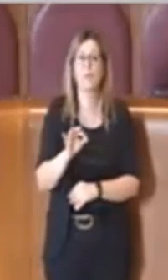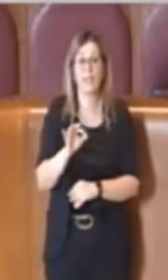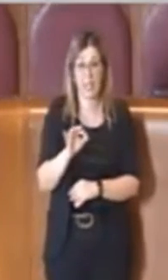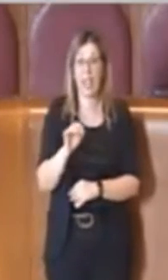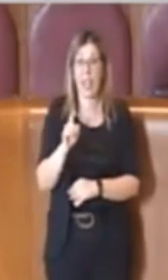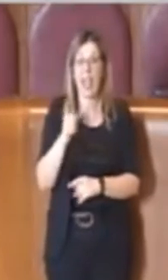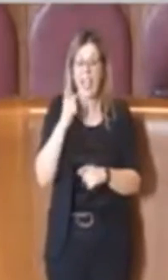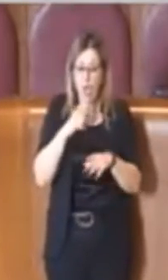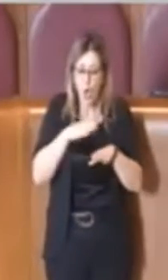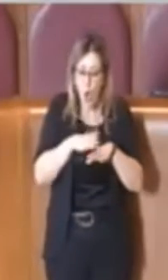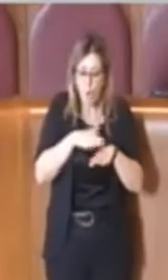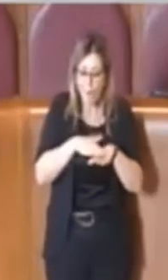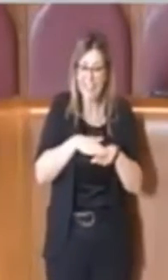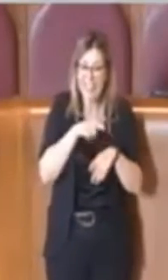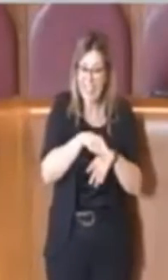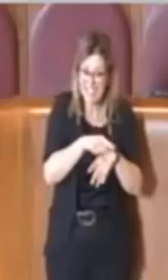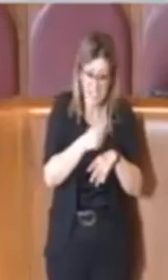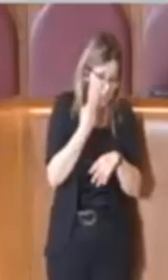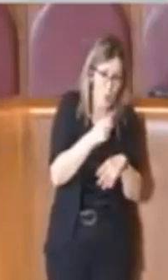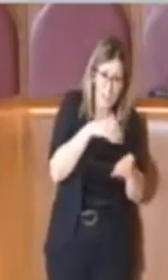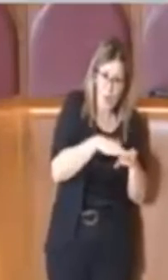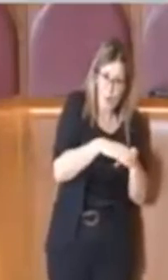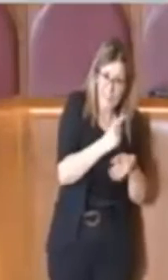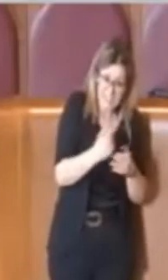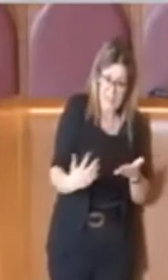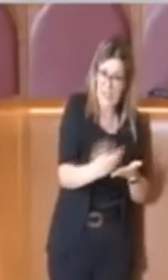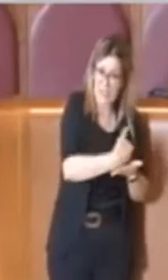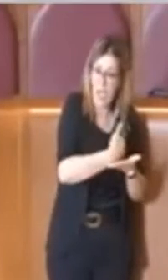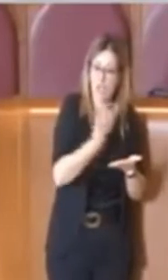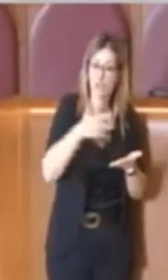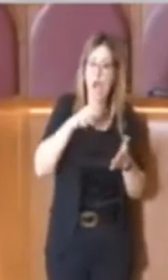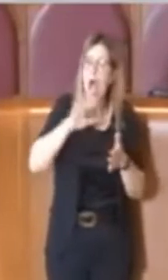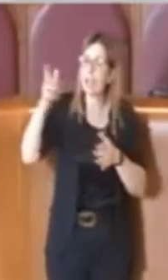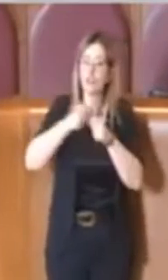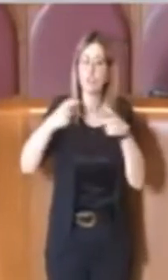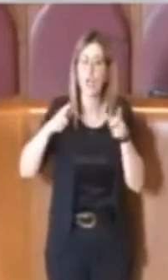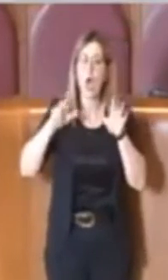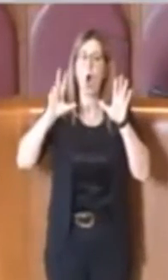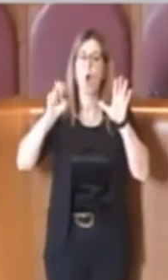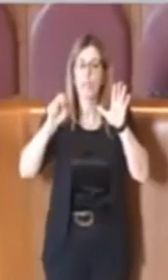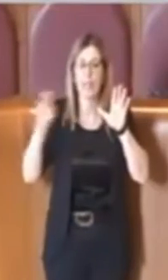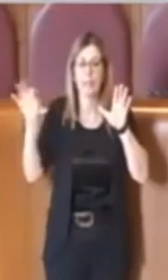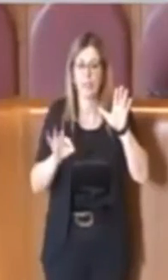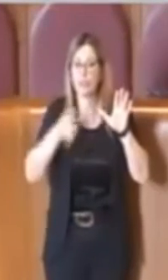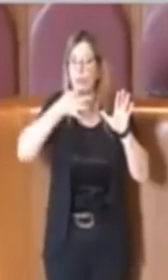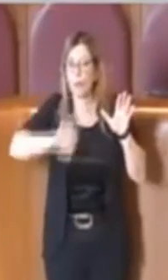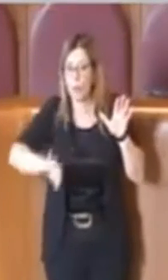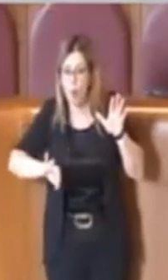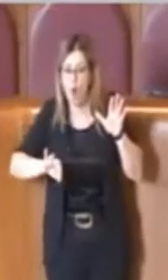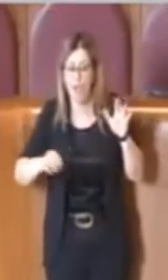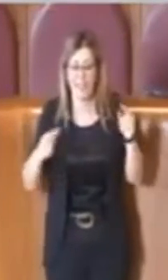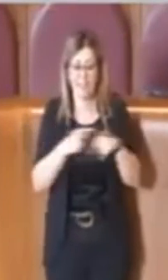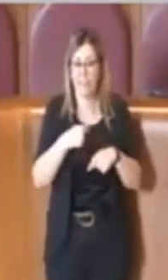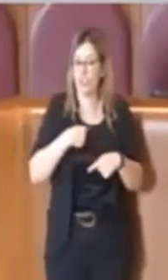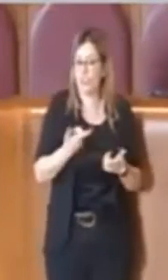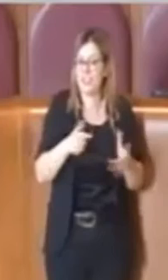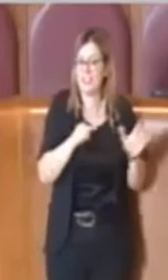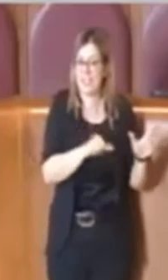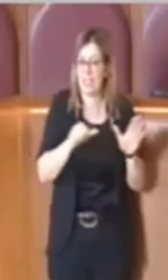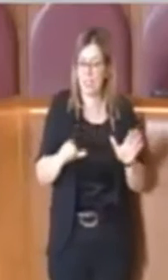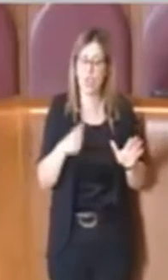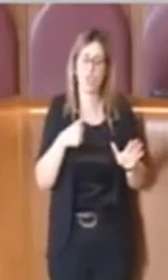arriviamo anche all'80%, perché se riusciamo almeno fra due anni, non dico